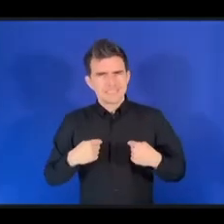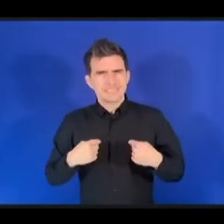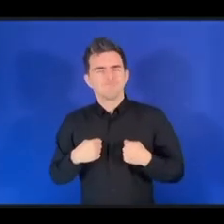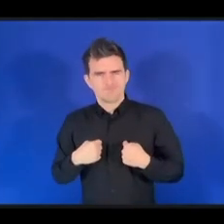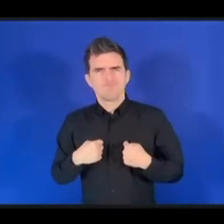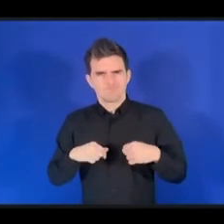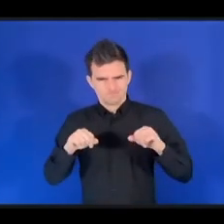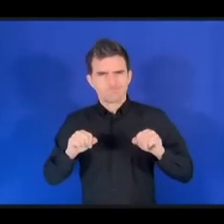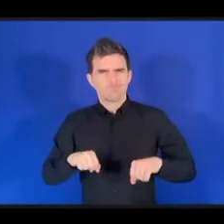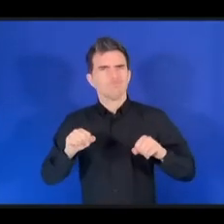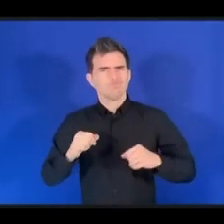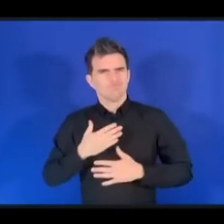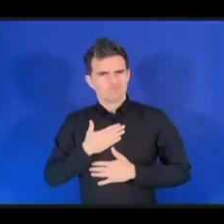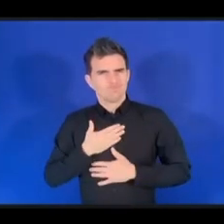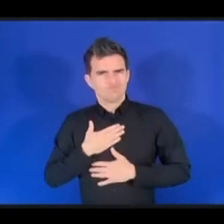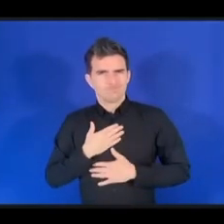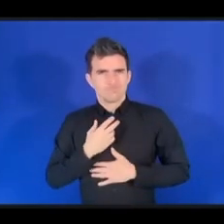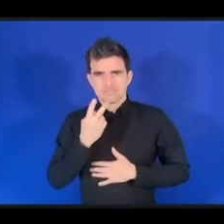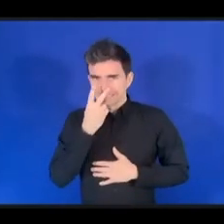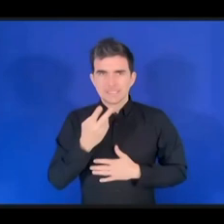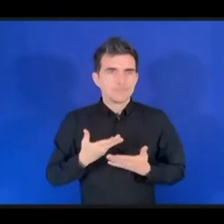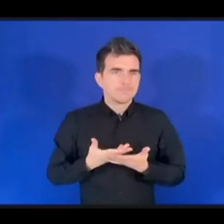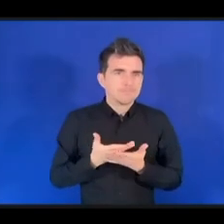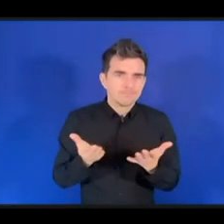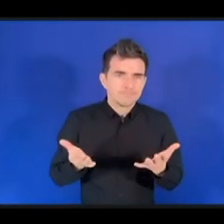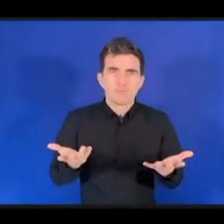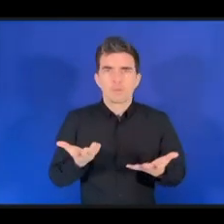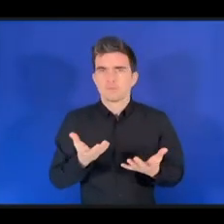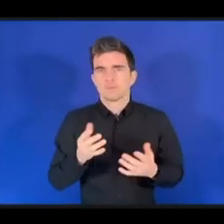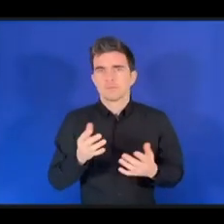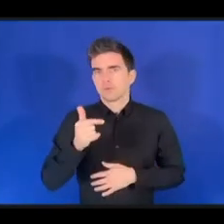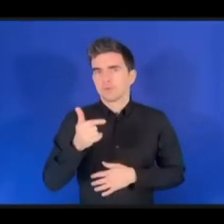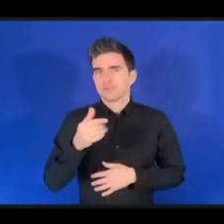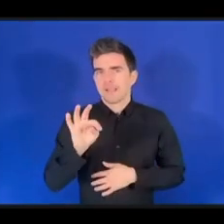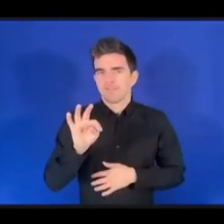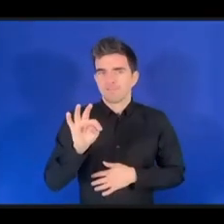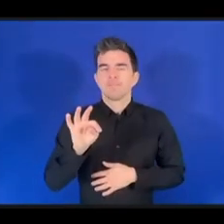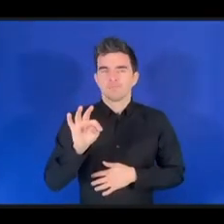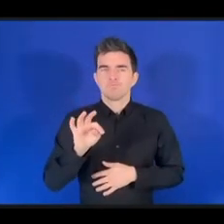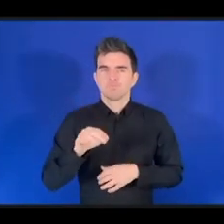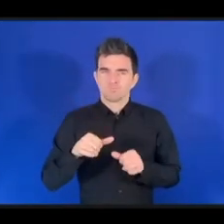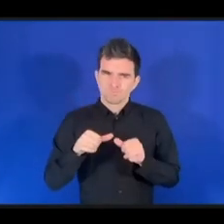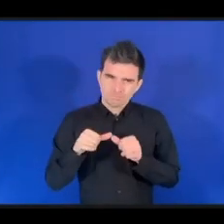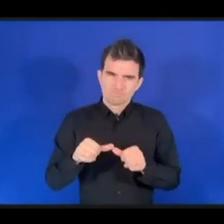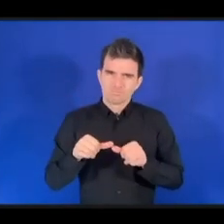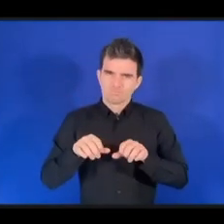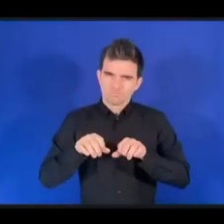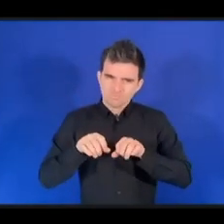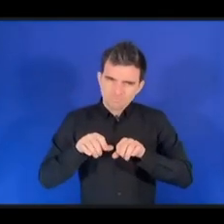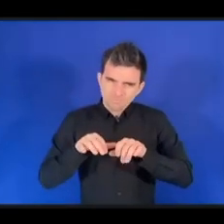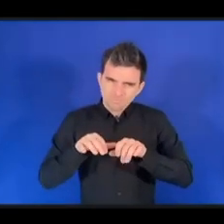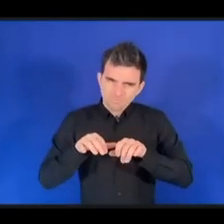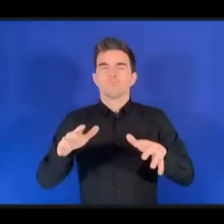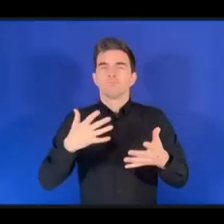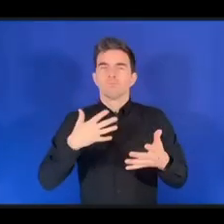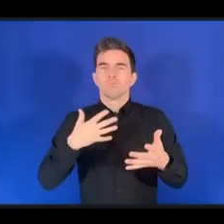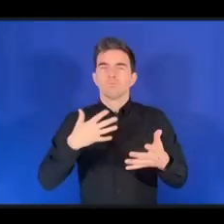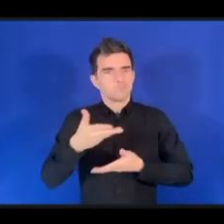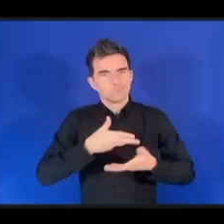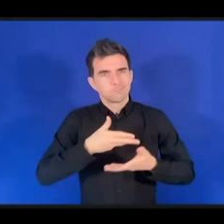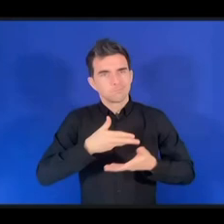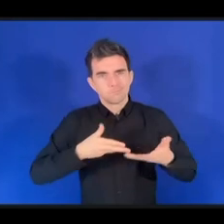оставаться ведущим мировым форумом для дискуссий и в ближайшие годы. В